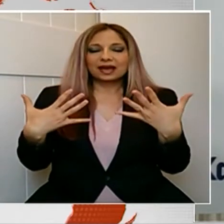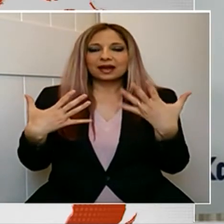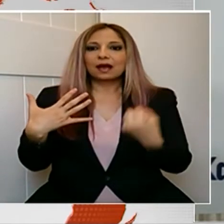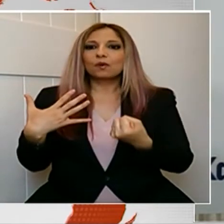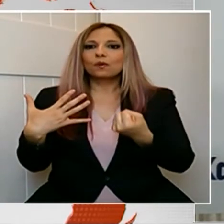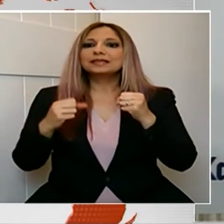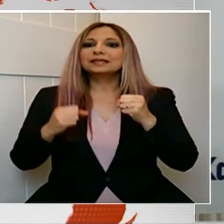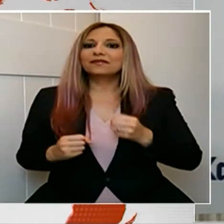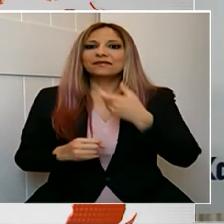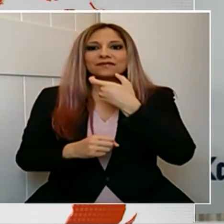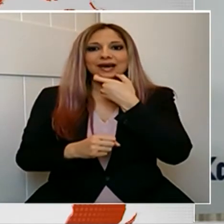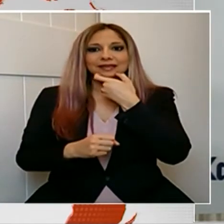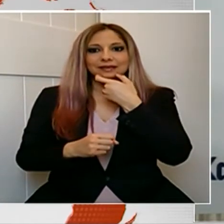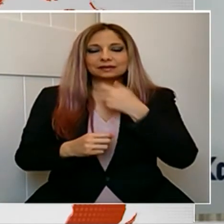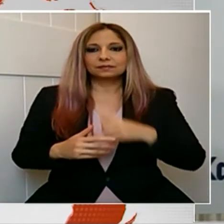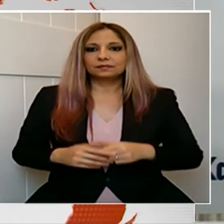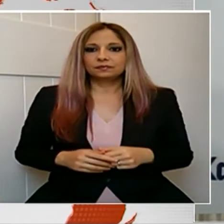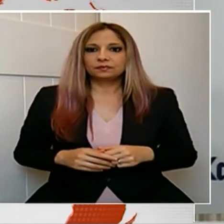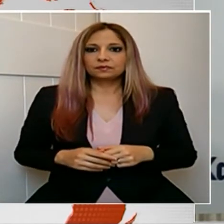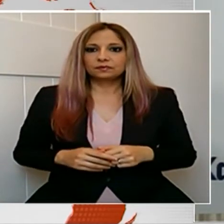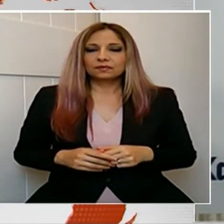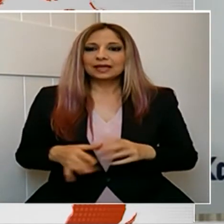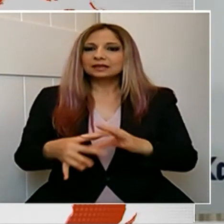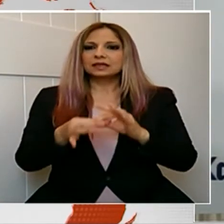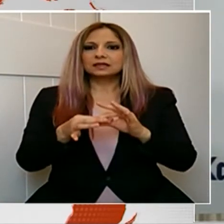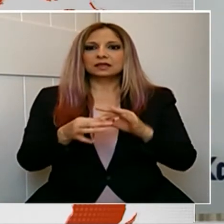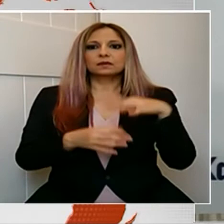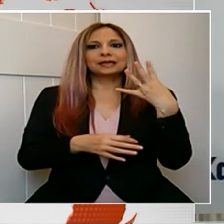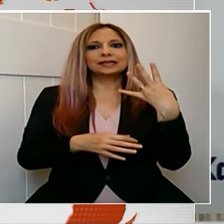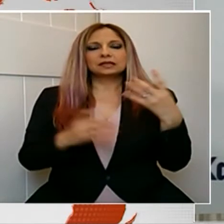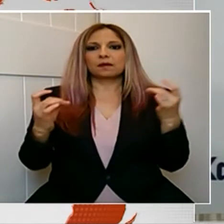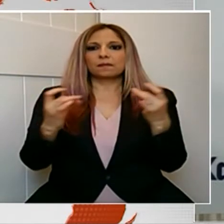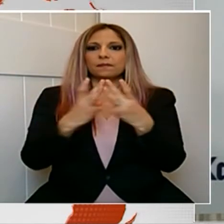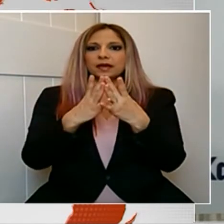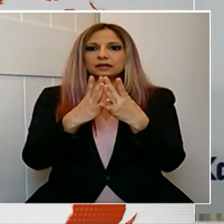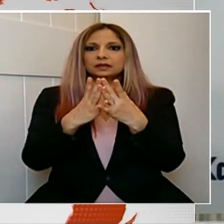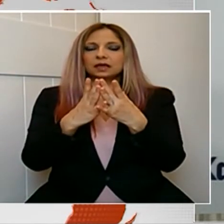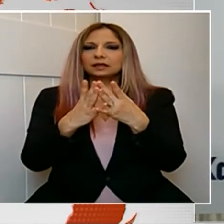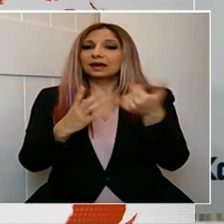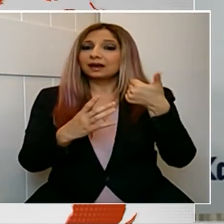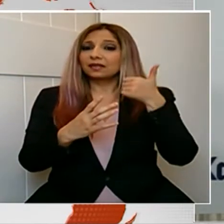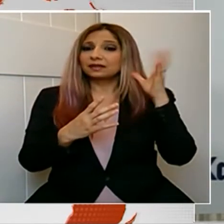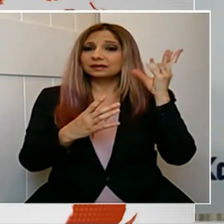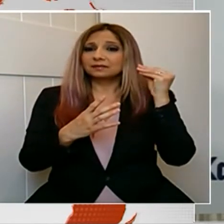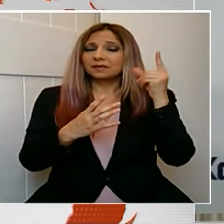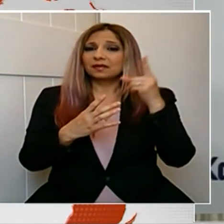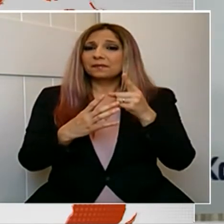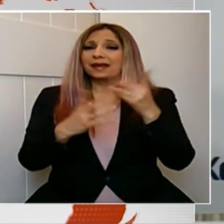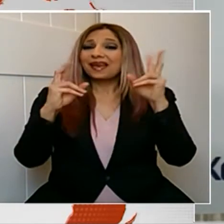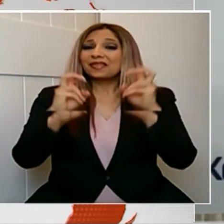βρωτανικές βάσεις. Σε σχέση με τα τέσσερα περιστατικά που δηλώθηκα χθες ως υποδιερεύνηση,